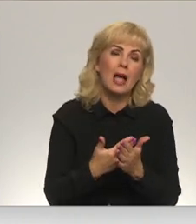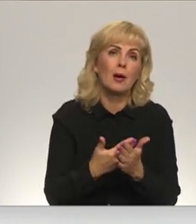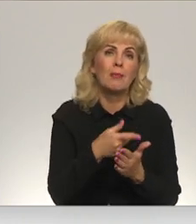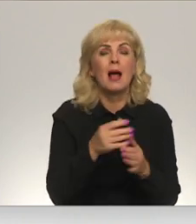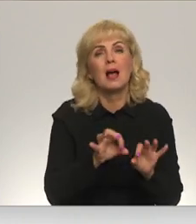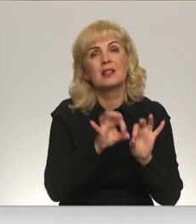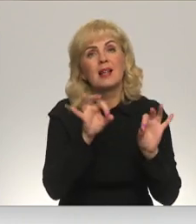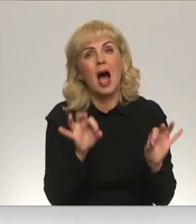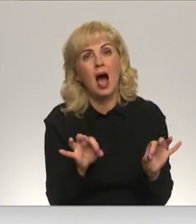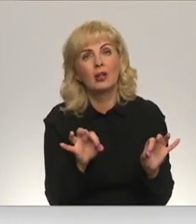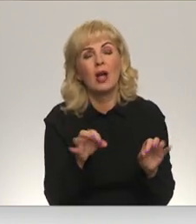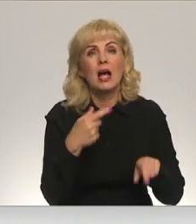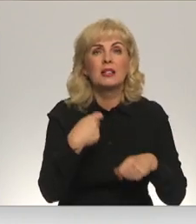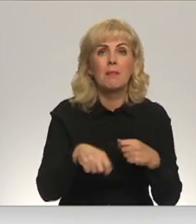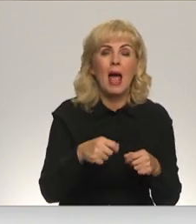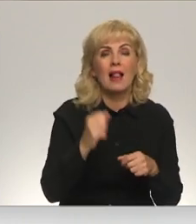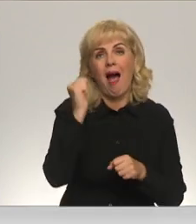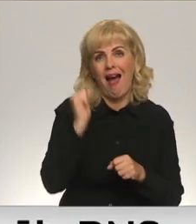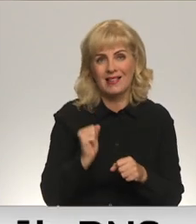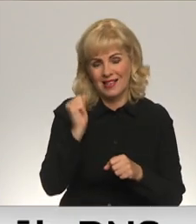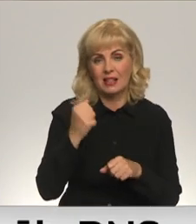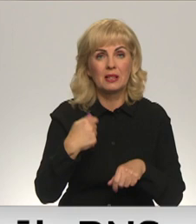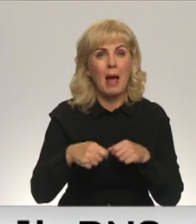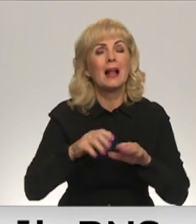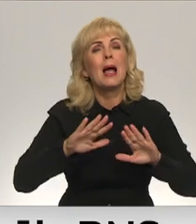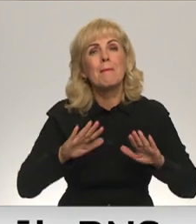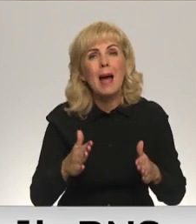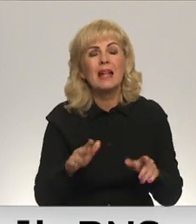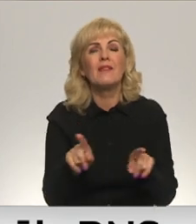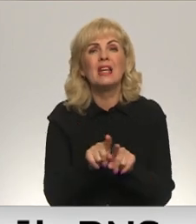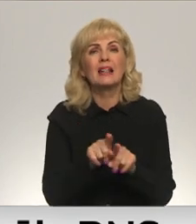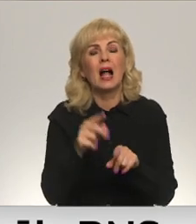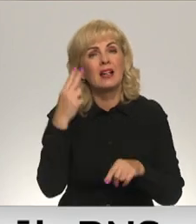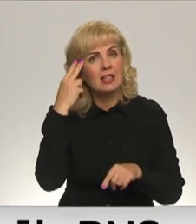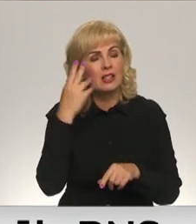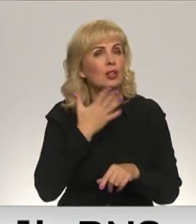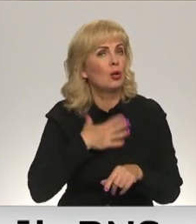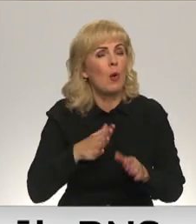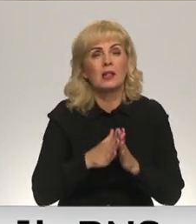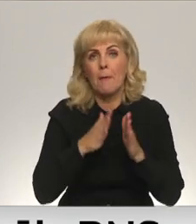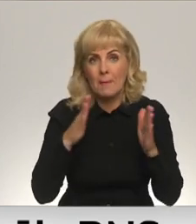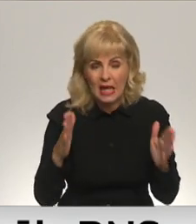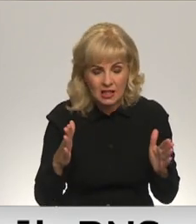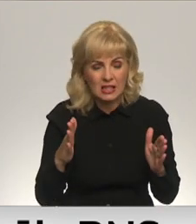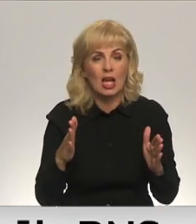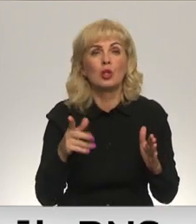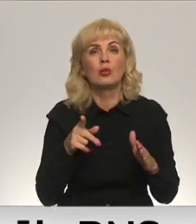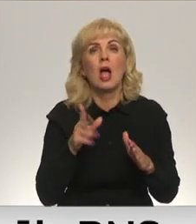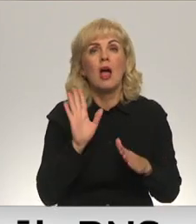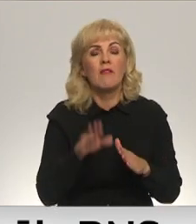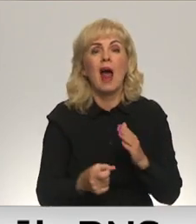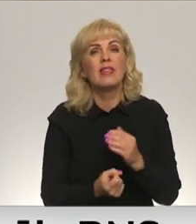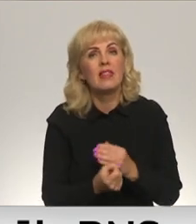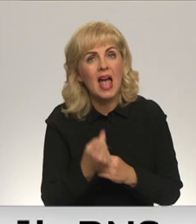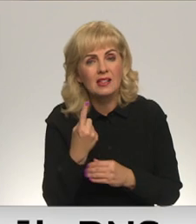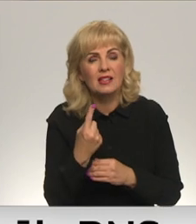spēlēt AZ spēles, bet vienalga tas risks ir milzīgs. Tas risks ir milzīgs, var nesanākt